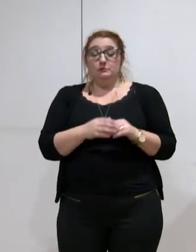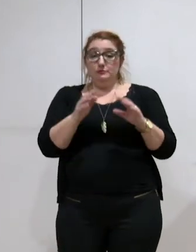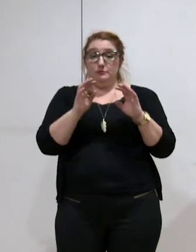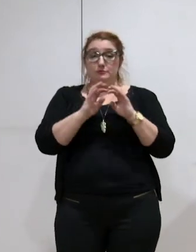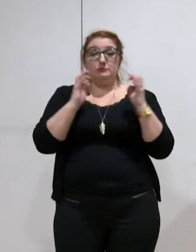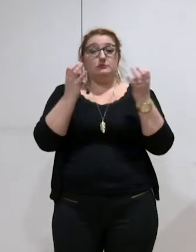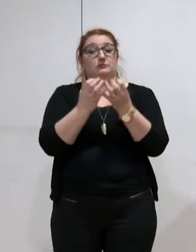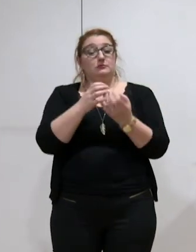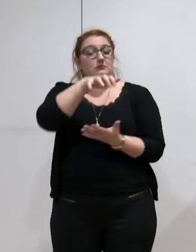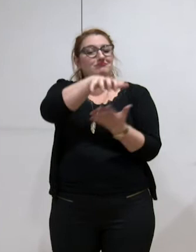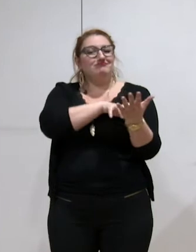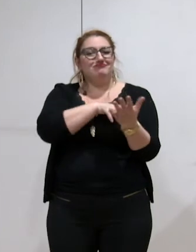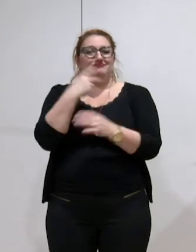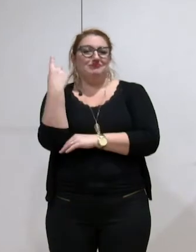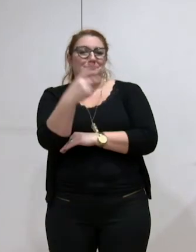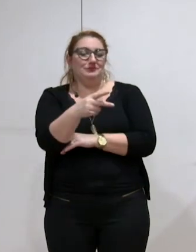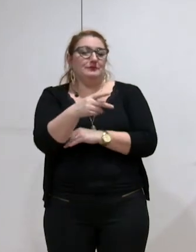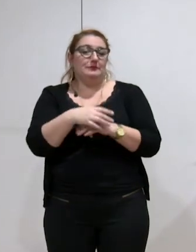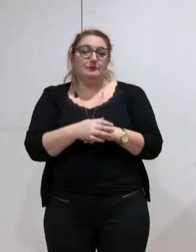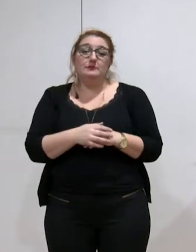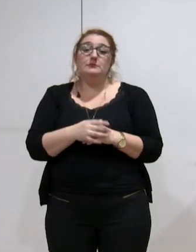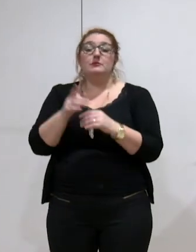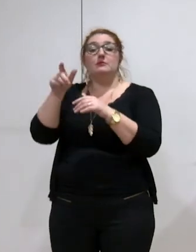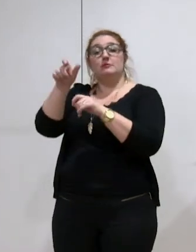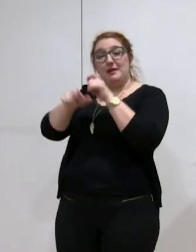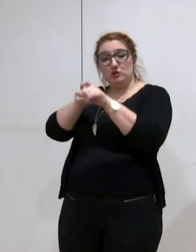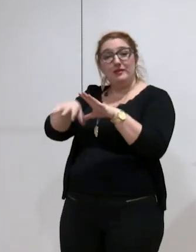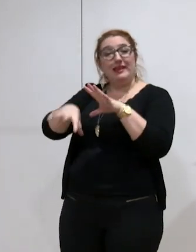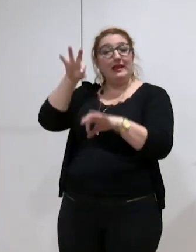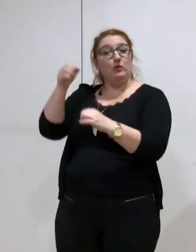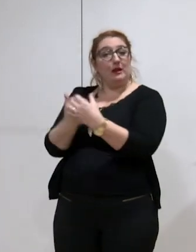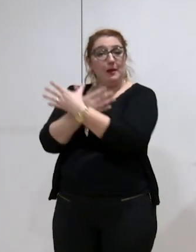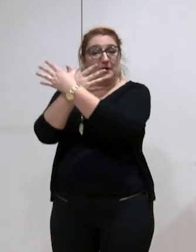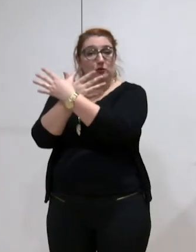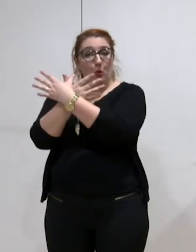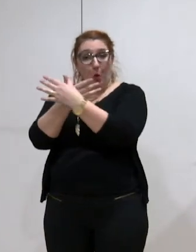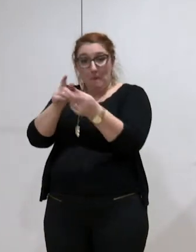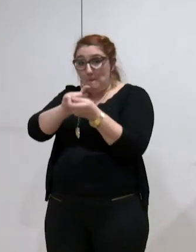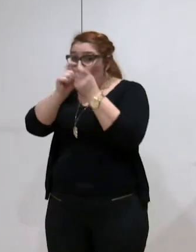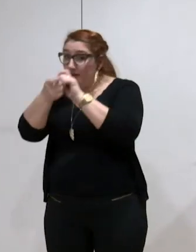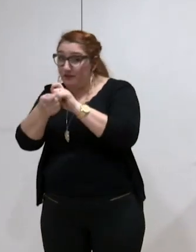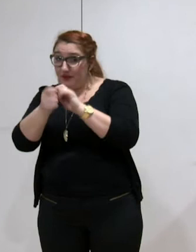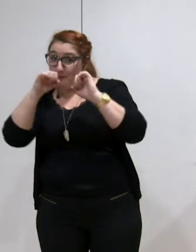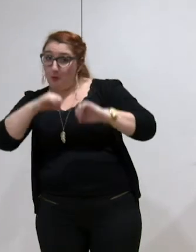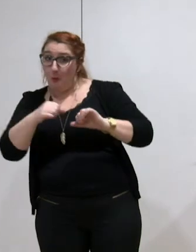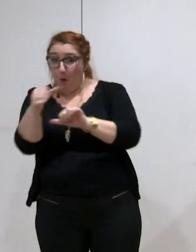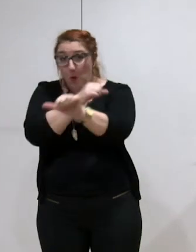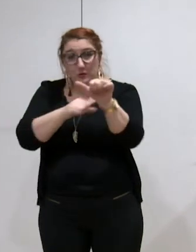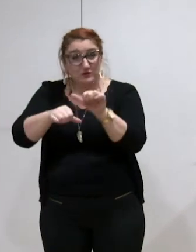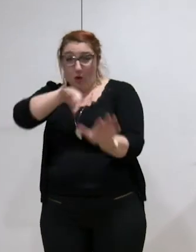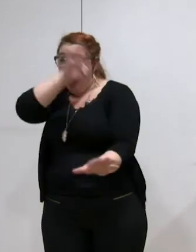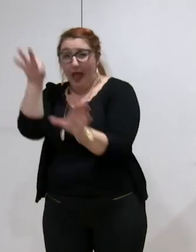ne pourra être modifié par les élus du Conseil métropolitain que, par l'unanimité, autant dire